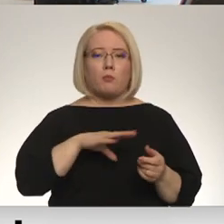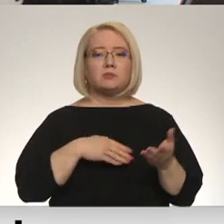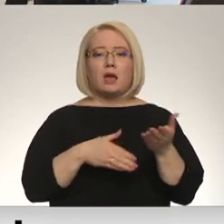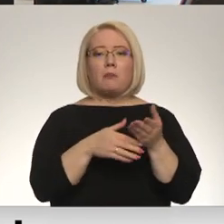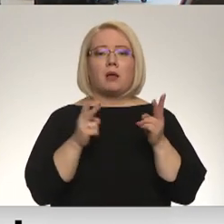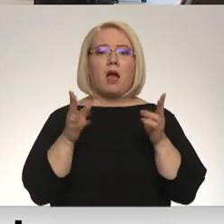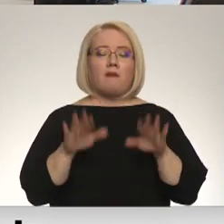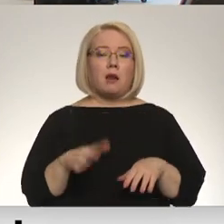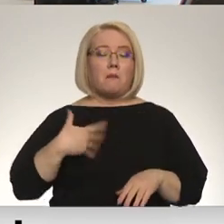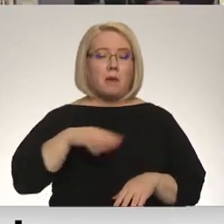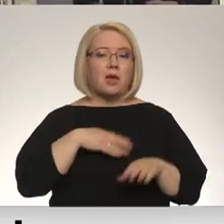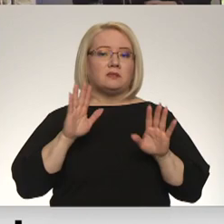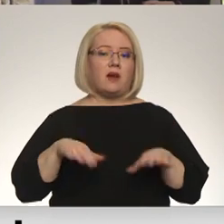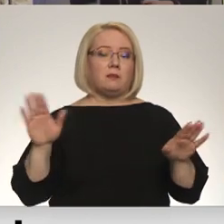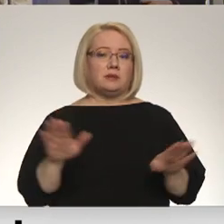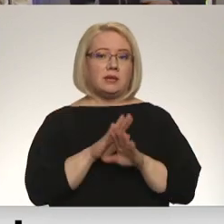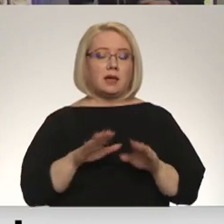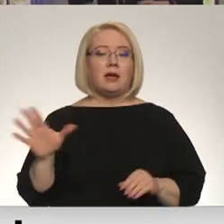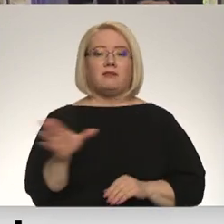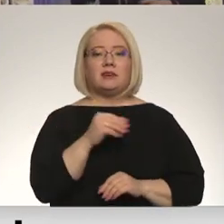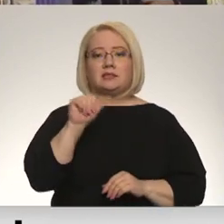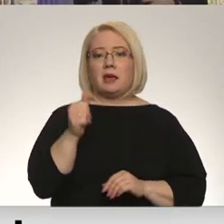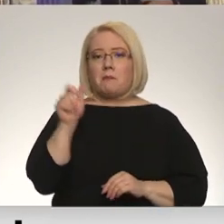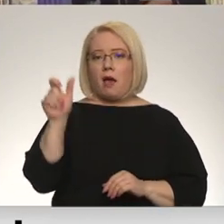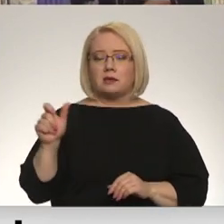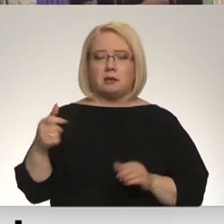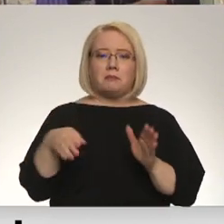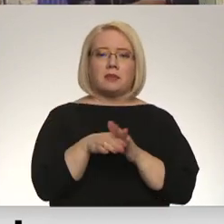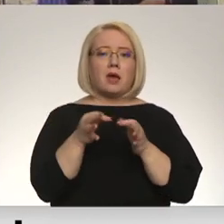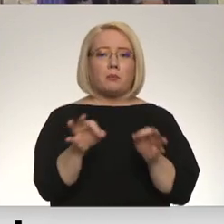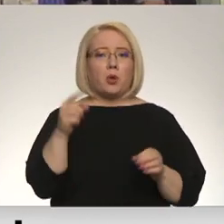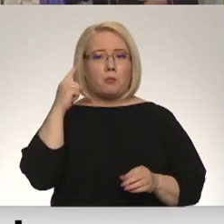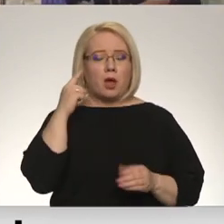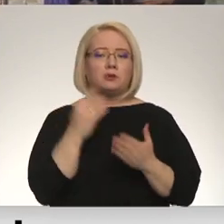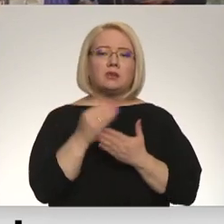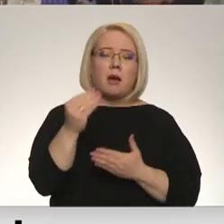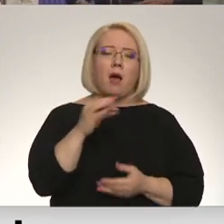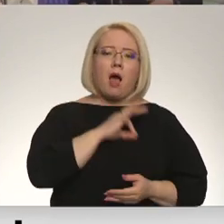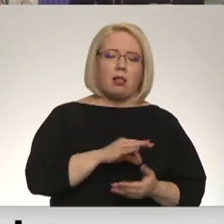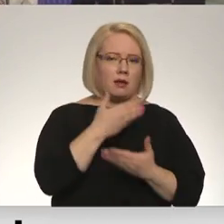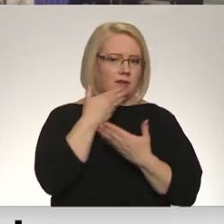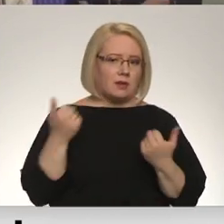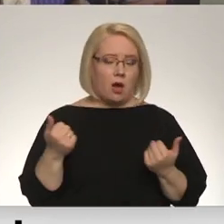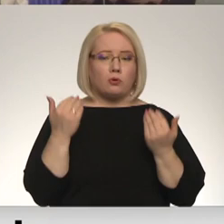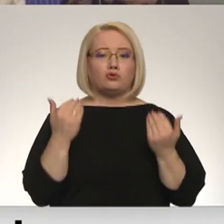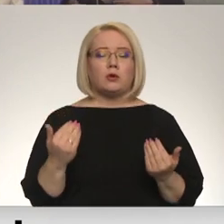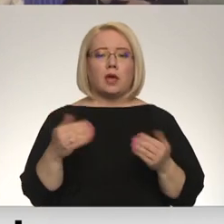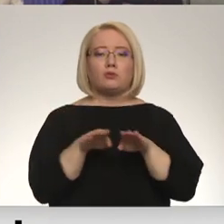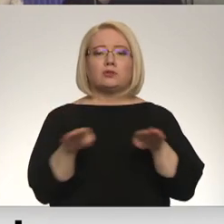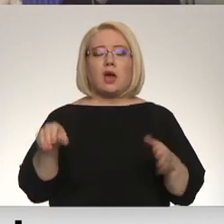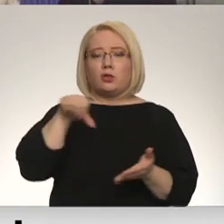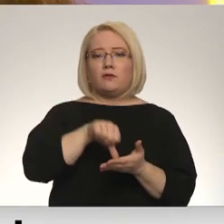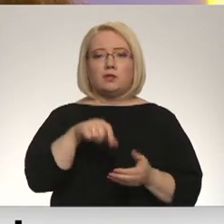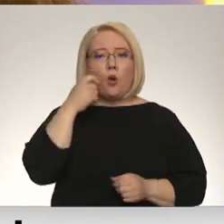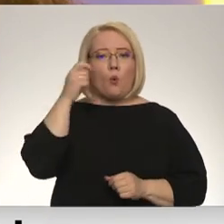varam dziedot. Visi mākslinieki koncertā piedalās brīvprātīgi un sāmaksu par to nesaņem. Šodien uz skatovis kāp arī